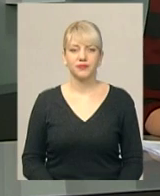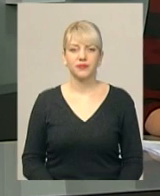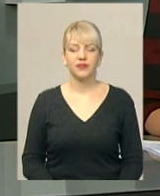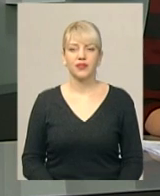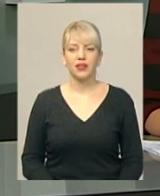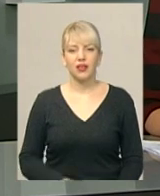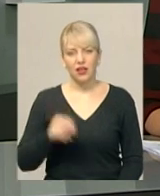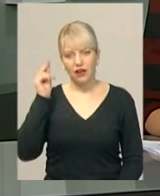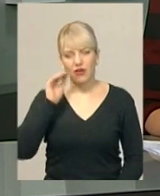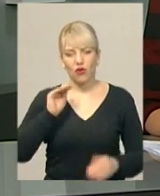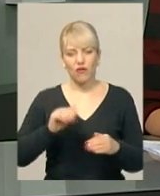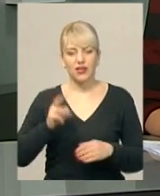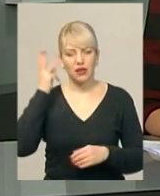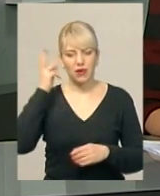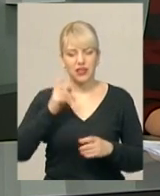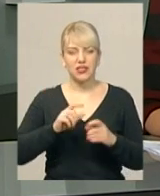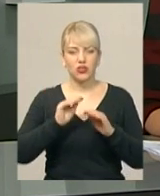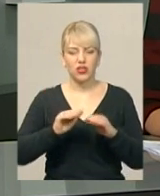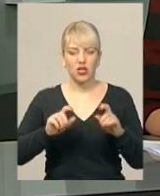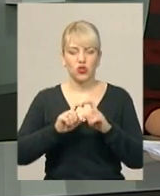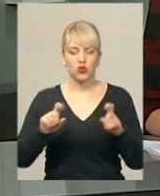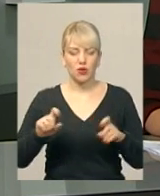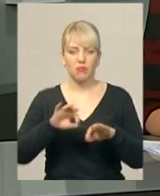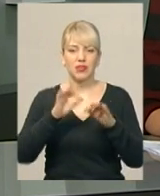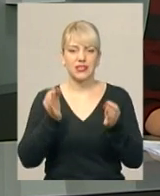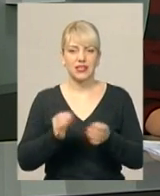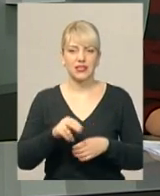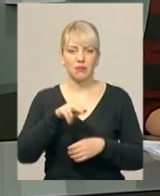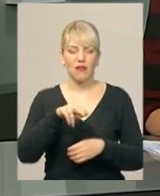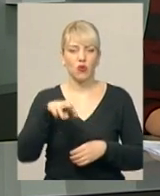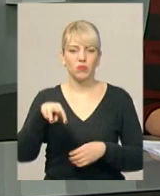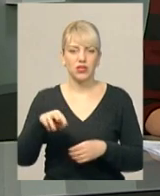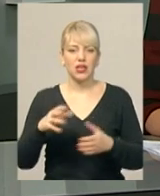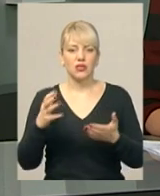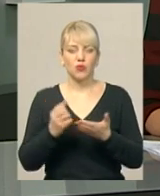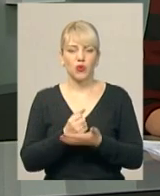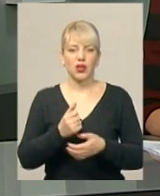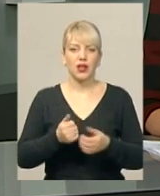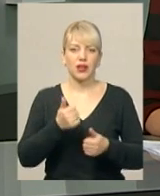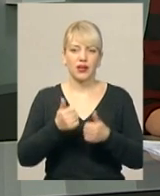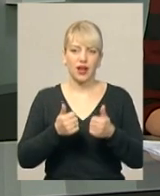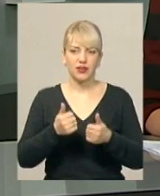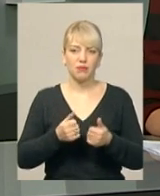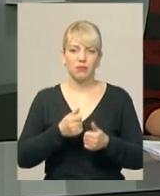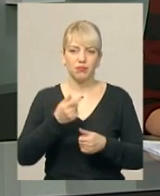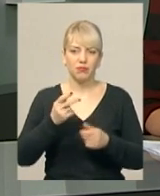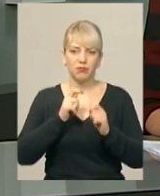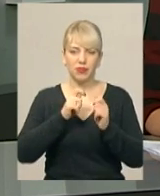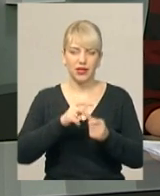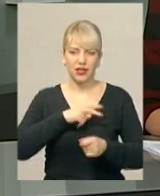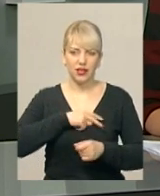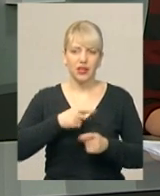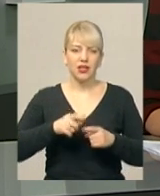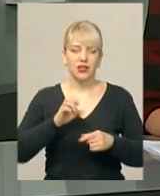Вихованець Хмельницької дитячої школи мистецтв Павло Німцович добув гран-прі другого регіонального конкурсу виконавців на духових та